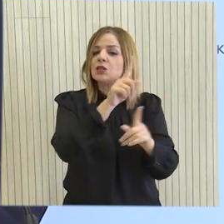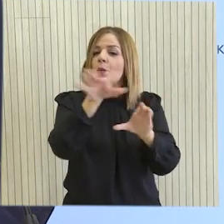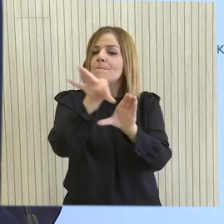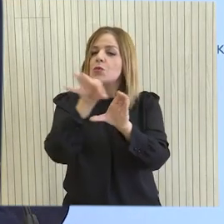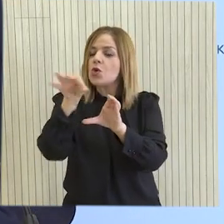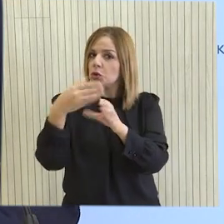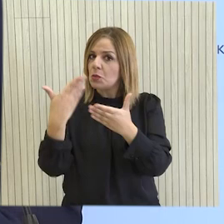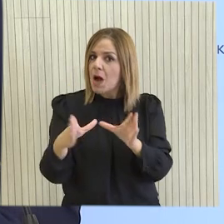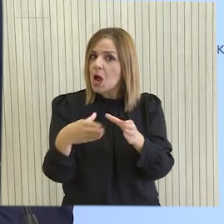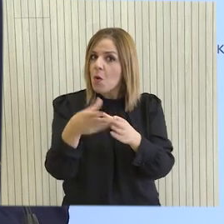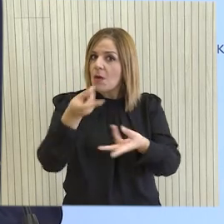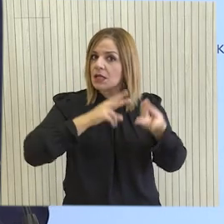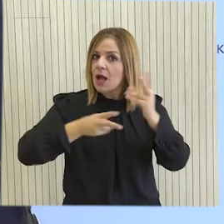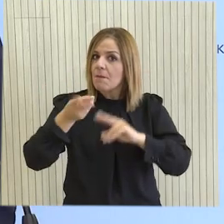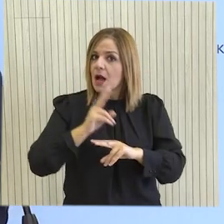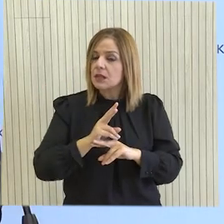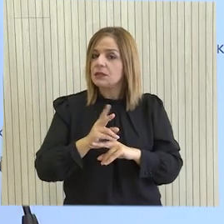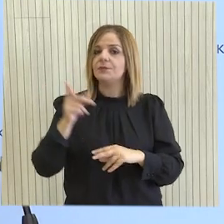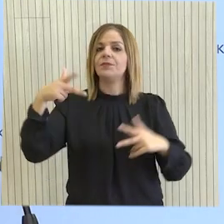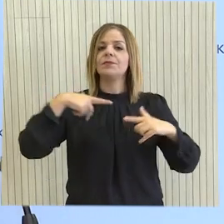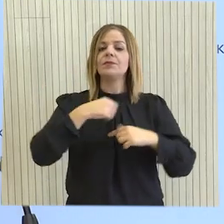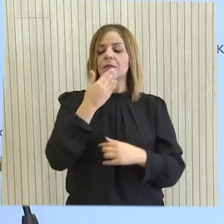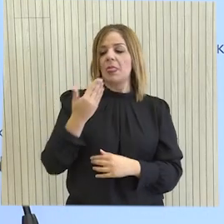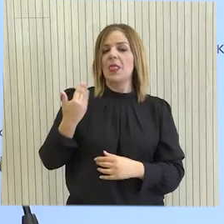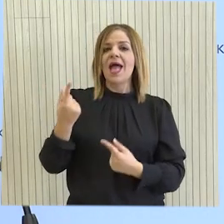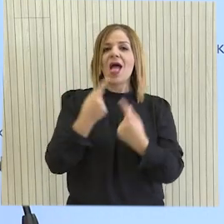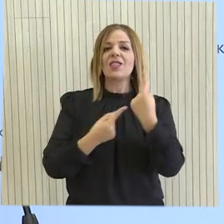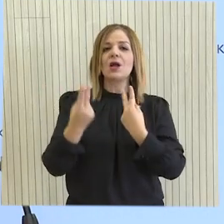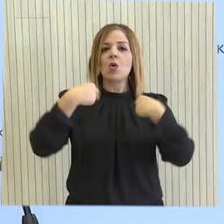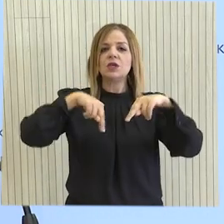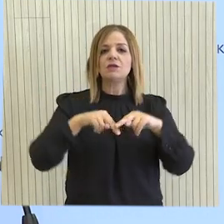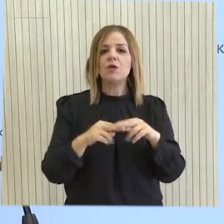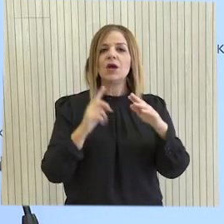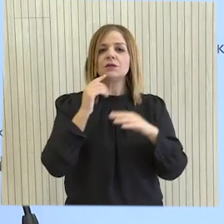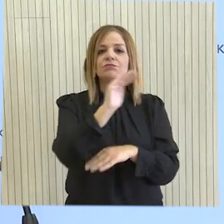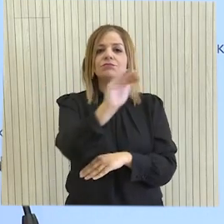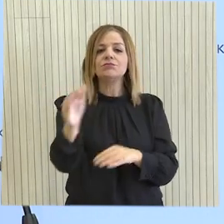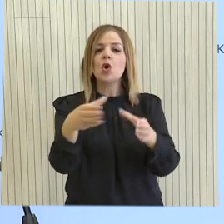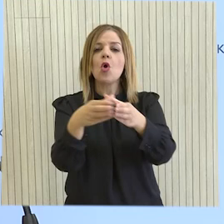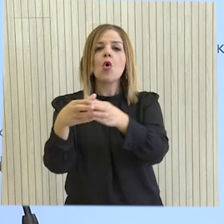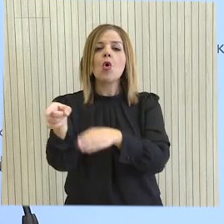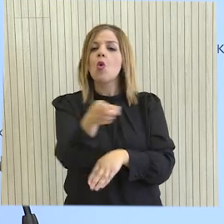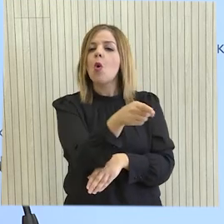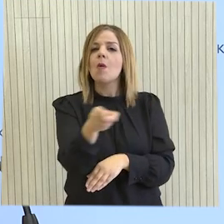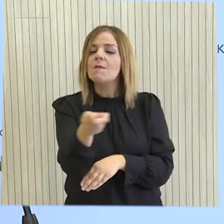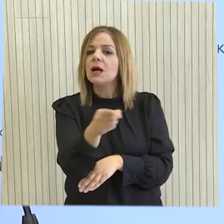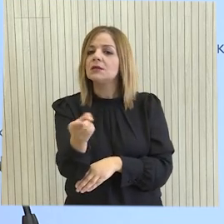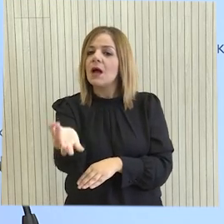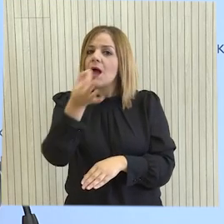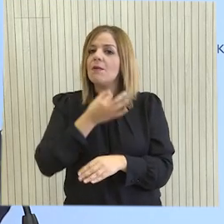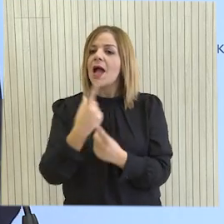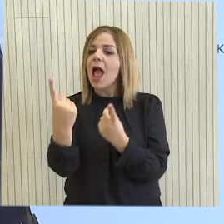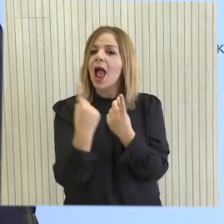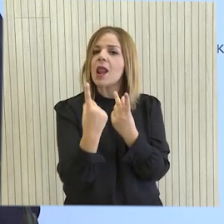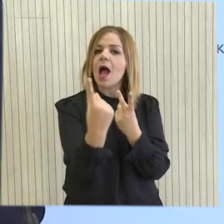Ναι. Στο τελευταίο Αθηνικό Συμβούλιο ο πρόεδρος της Δημοκρατίας ζήτησε από την πολιτική ηγεσία, από τους πολιτικούς αρχηγούς να